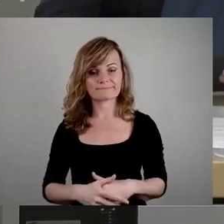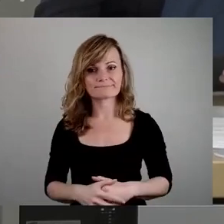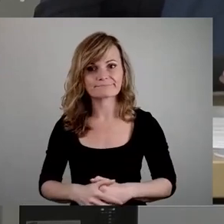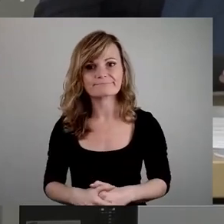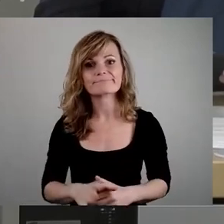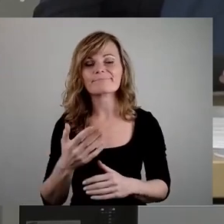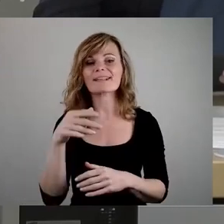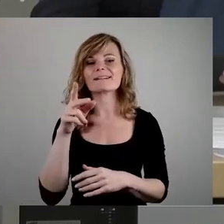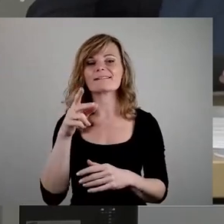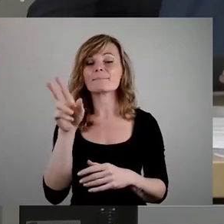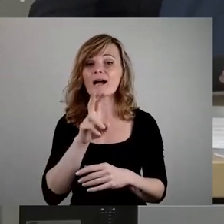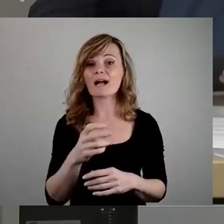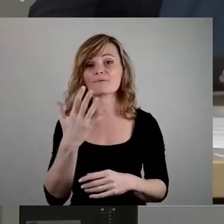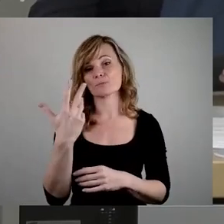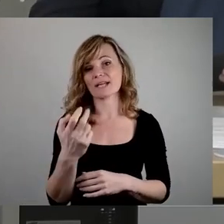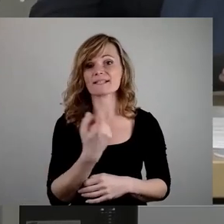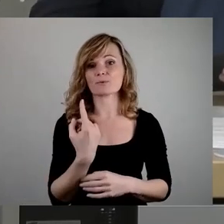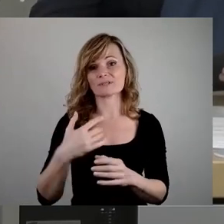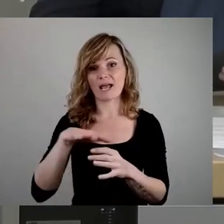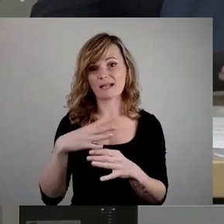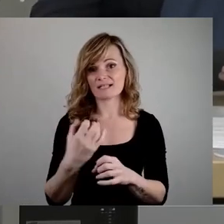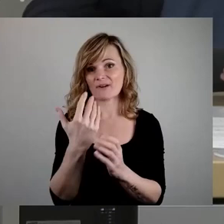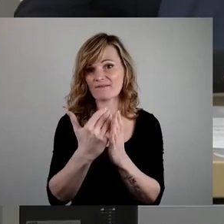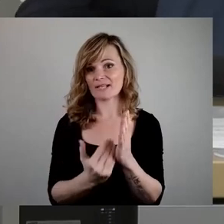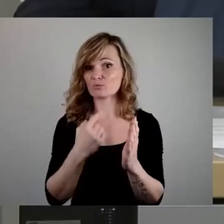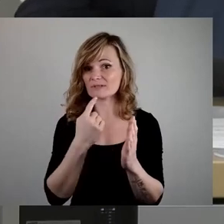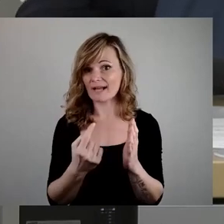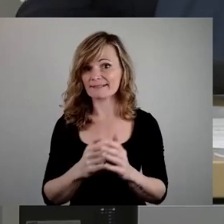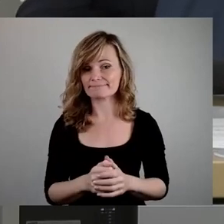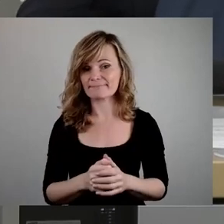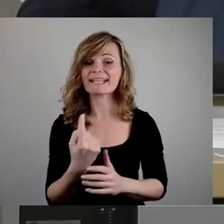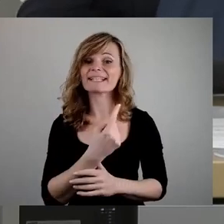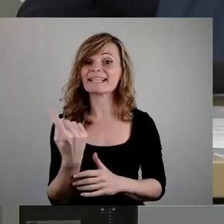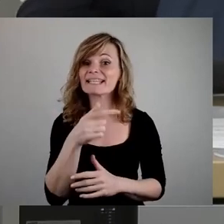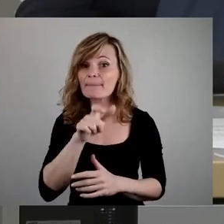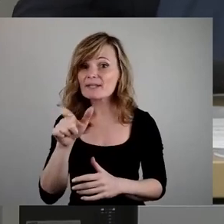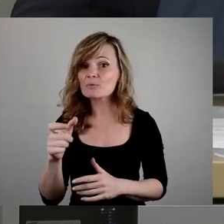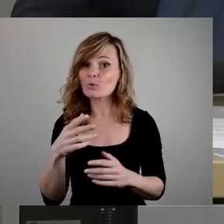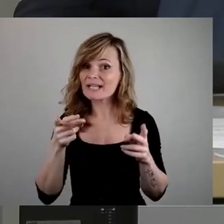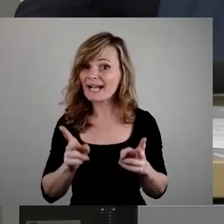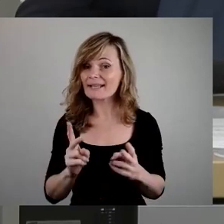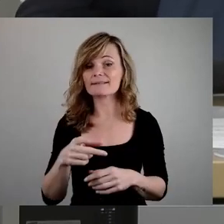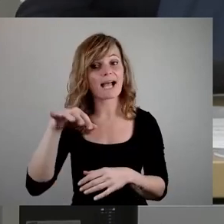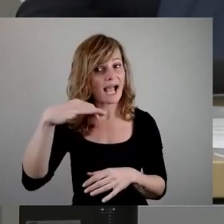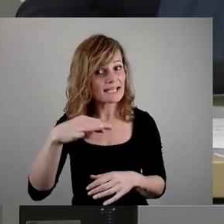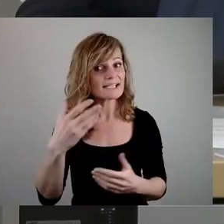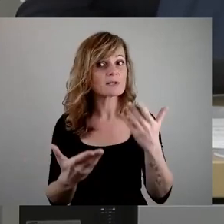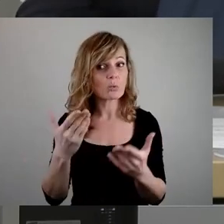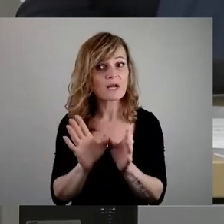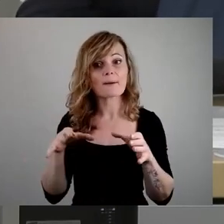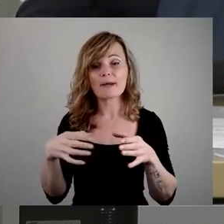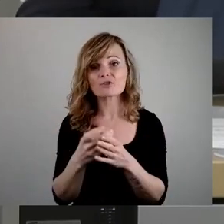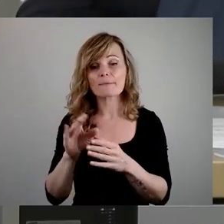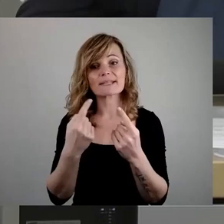35 unserer Landesverfassung sagt, jede Person hat das Recht, sich einzeln oder in Gemeinschaften mit